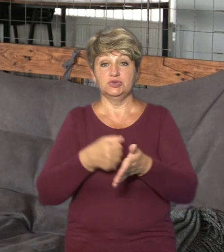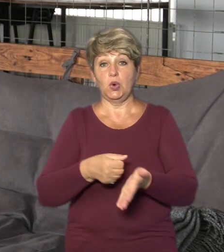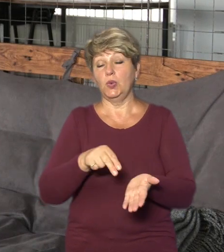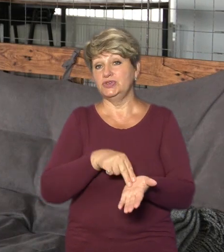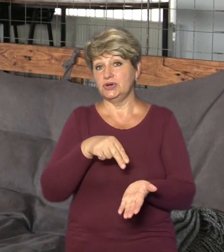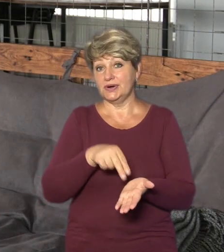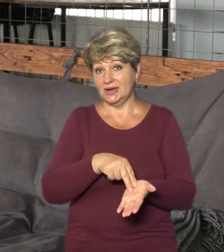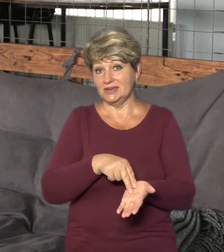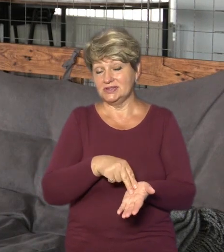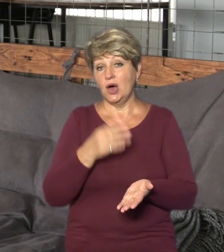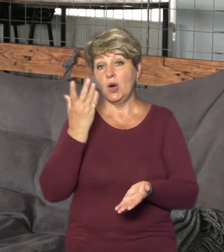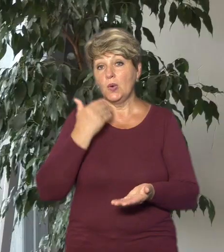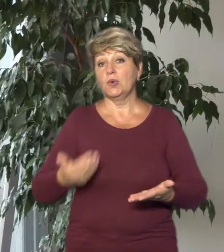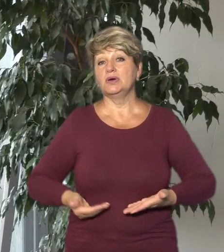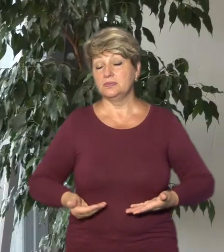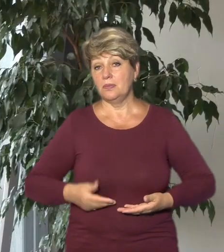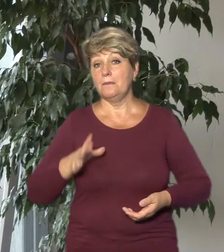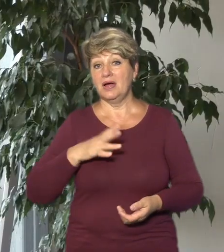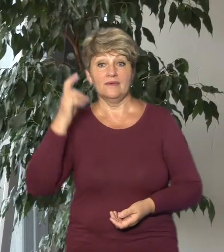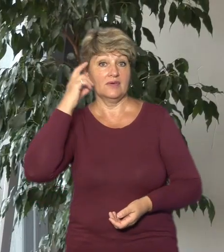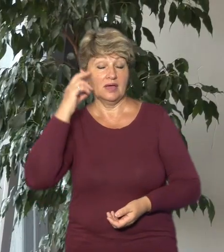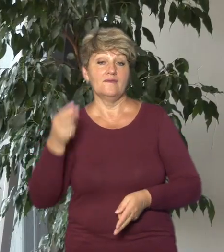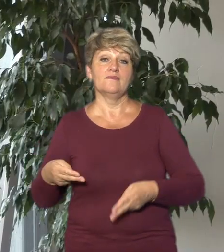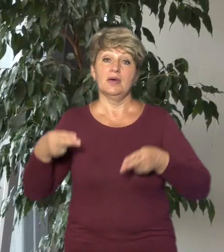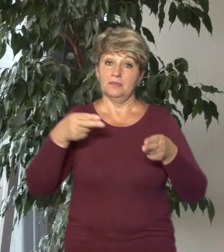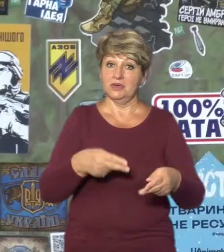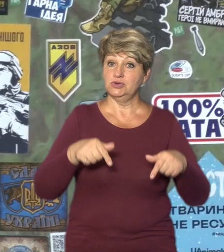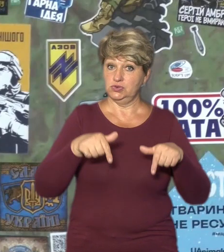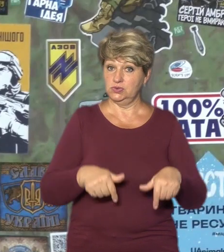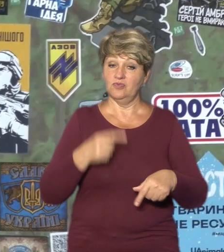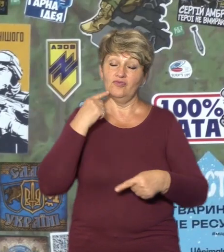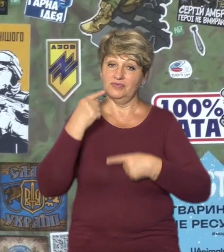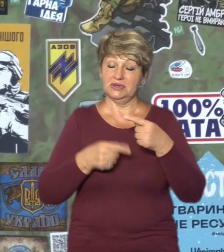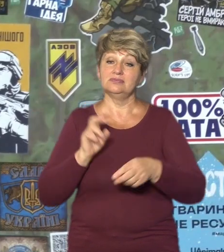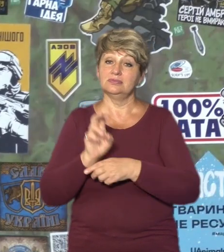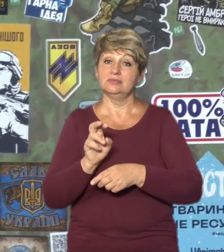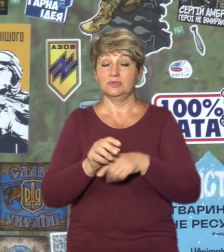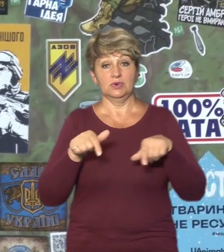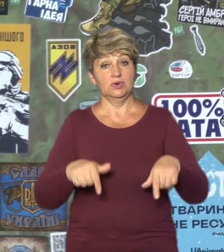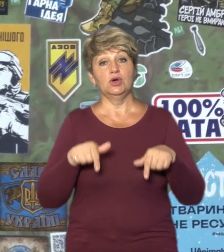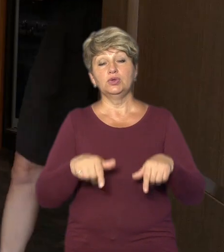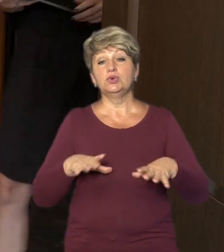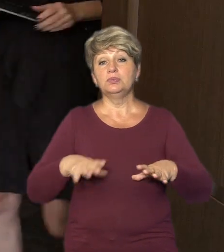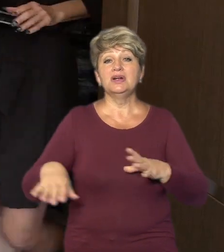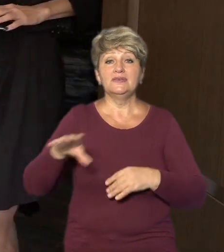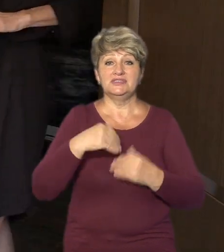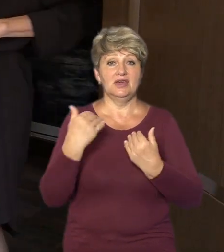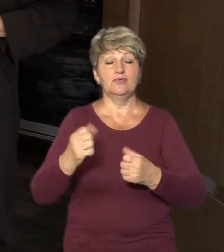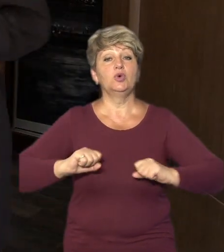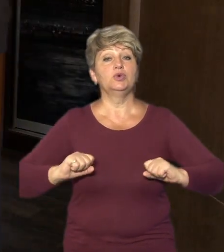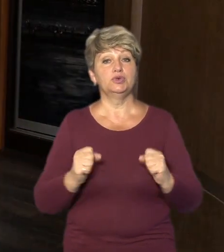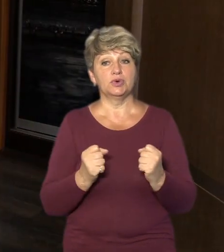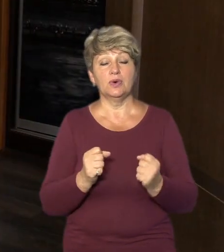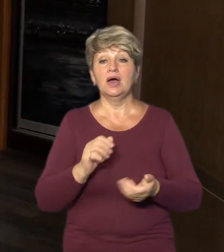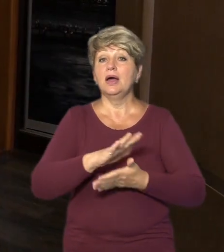вже коли мешкав в Києві, він приїздив, він завжди сюди заходив. Тут всі були його друзі. Далі Анін